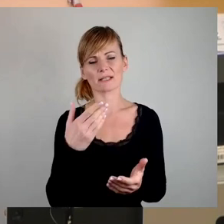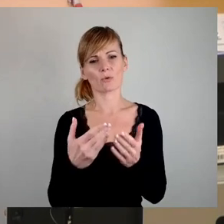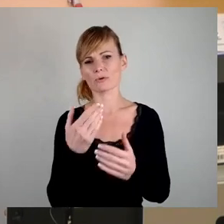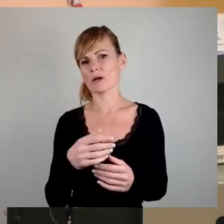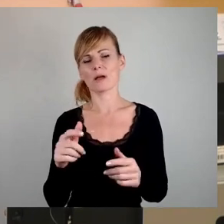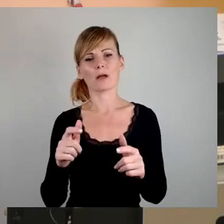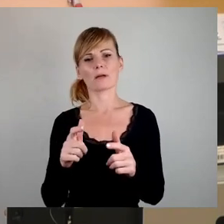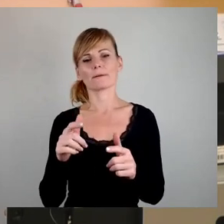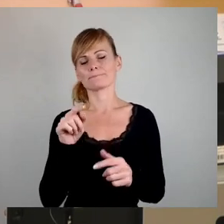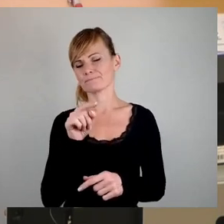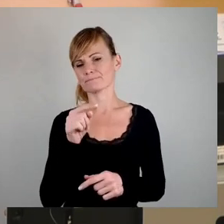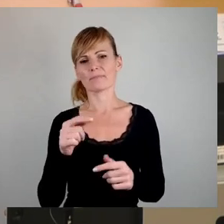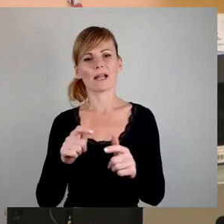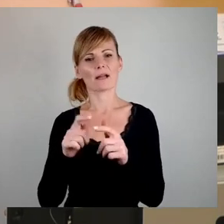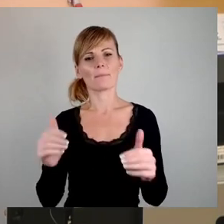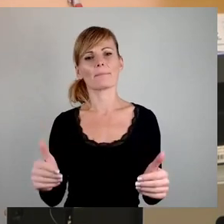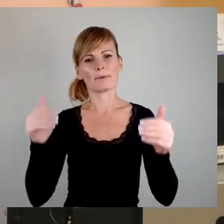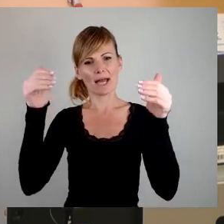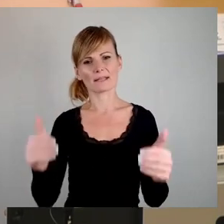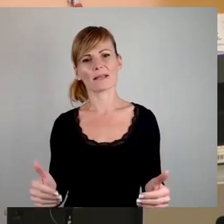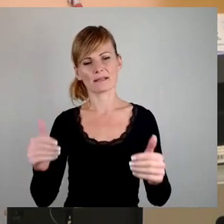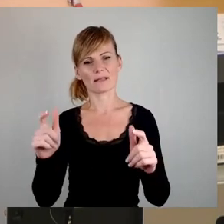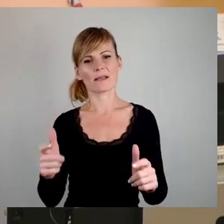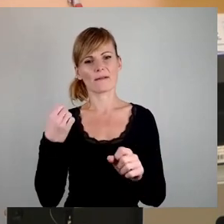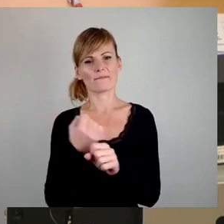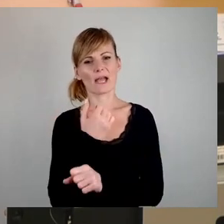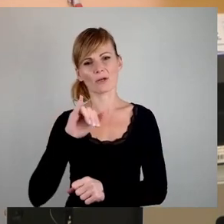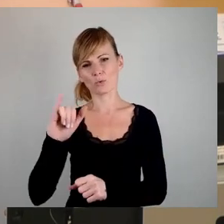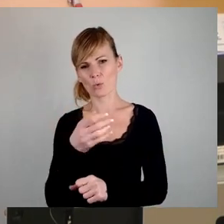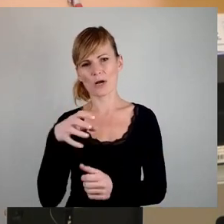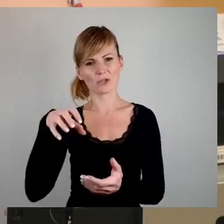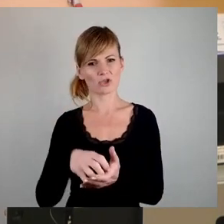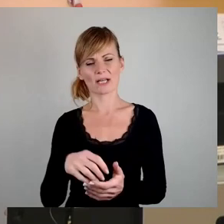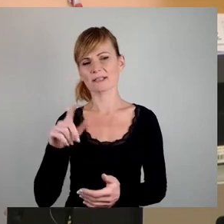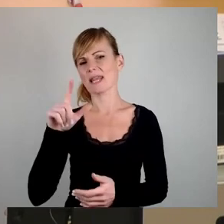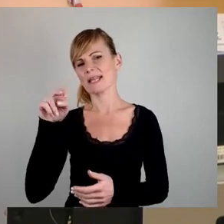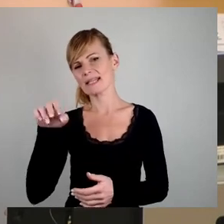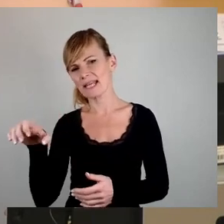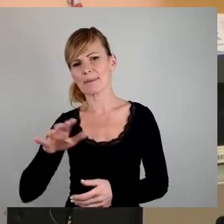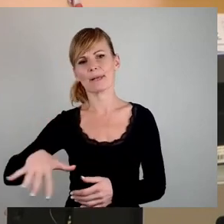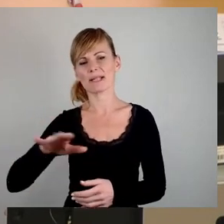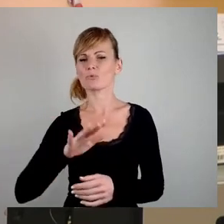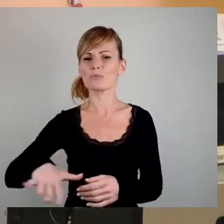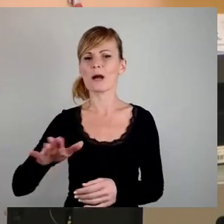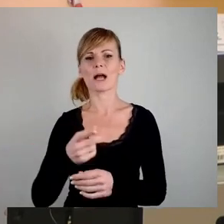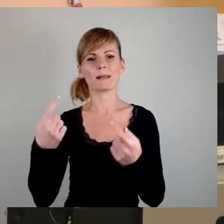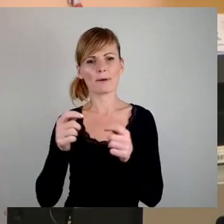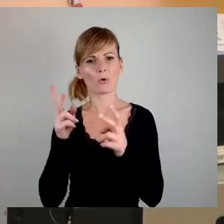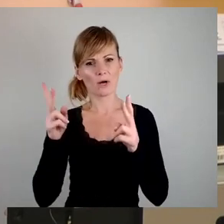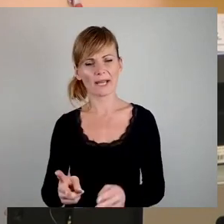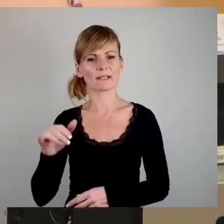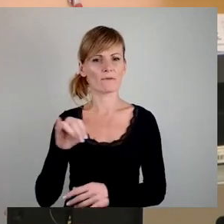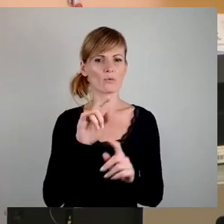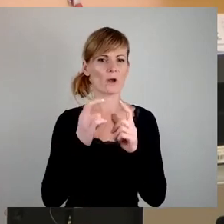hier in das Plattenwerk in Johannstadt, gehen wir an den Lennéplatz, überall Baurecht, Flughafen, wir haben im Prinzip Kadez